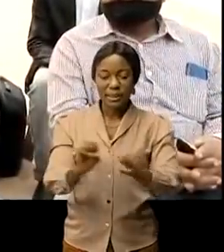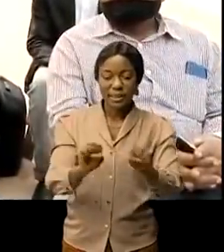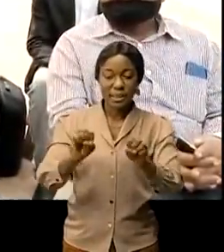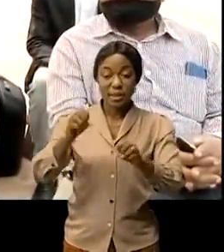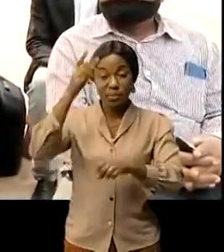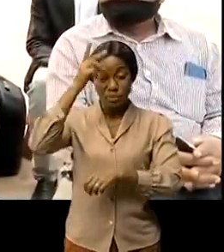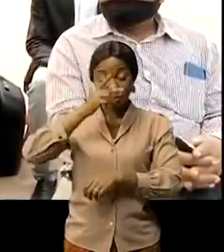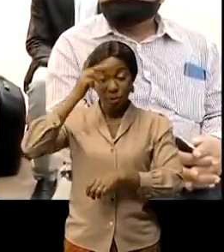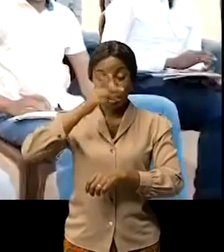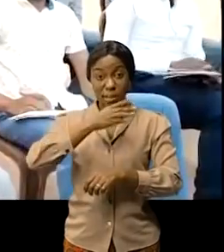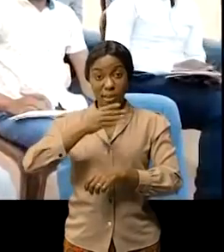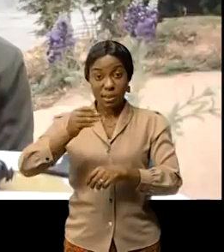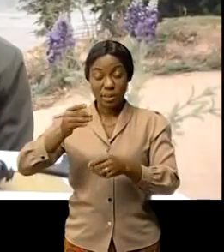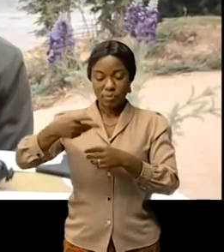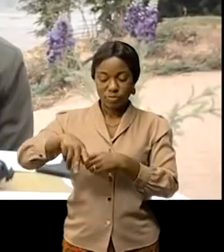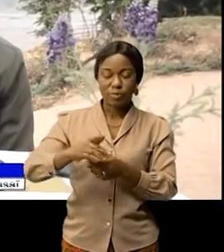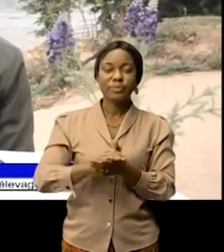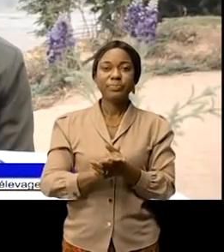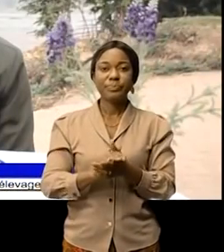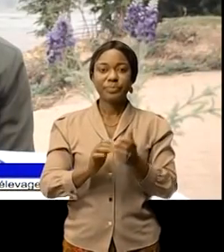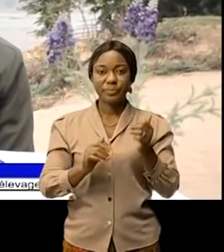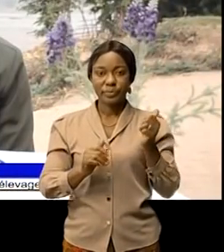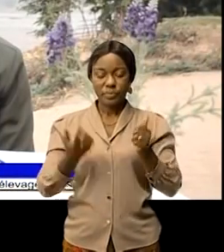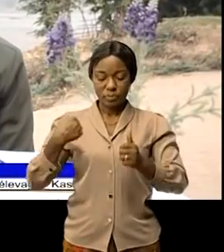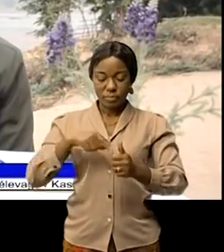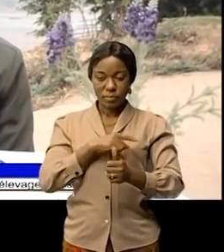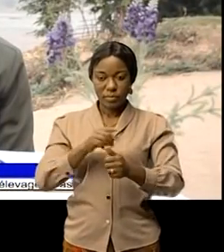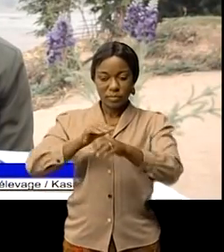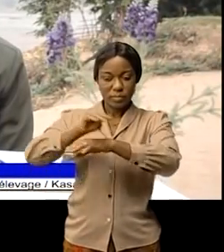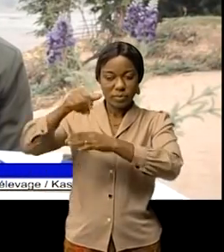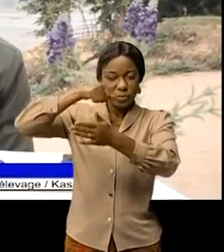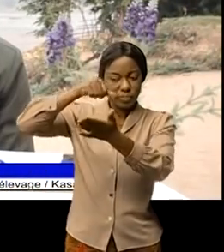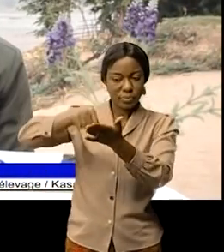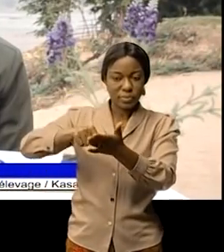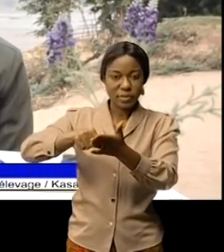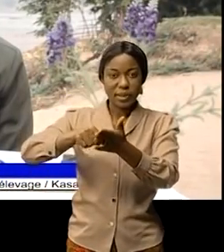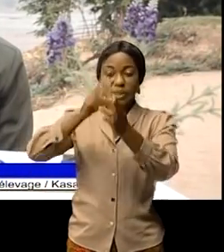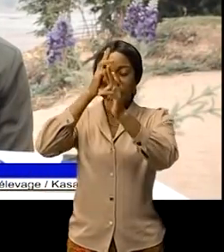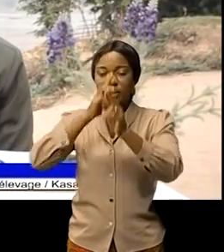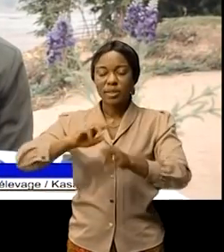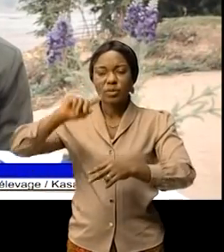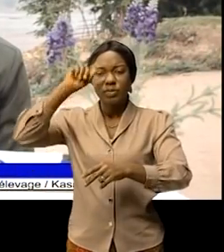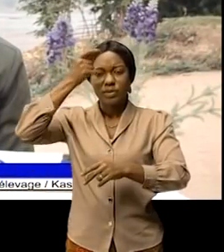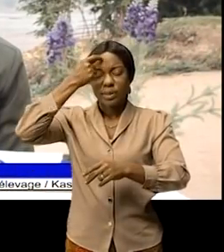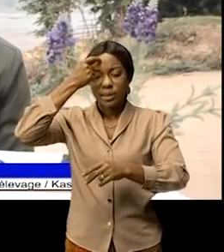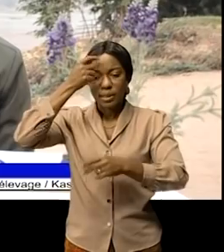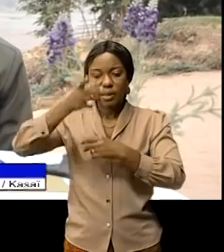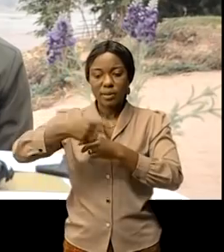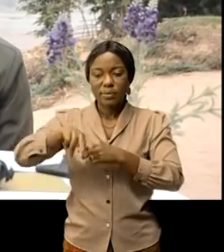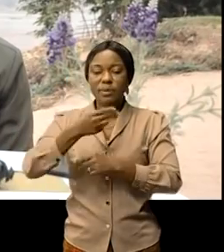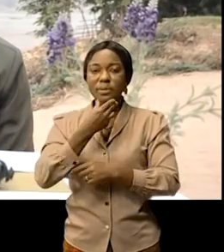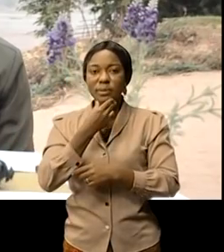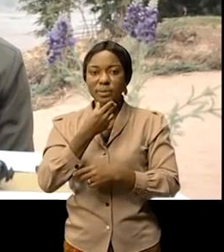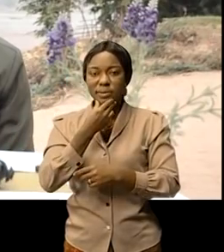et les institutions provinciales vu le mémorandum adressé à l'attention de son excellence monsieur le gouverneur de la province du Kassai Aï